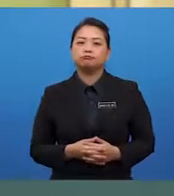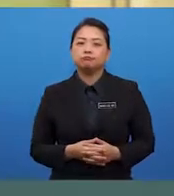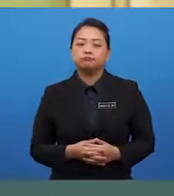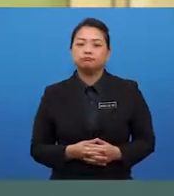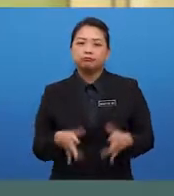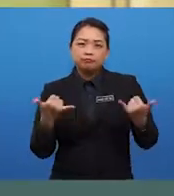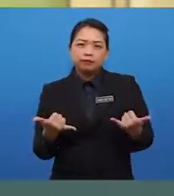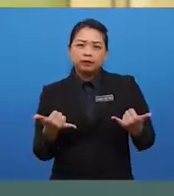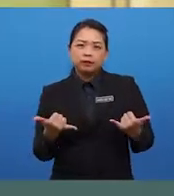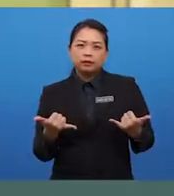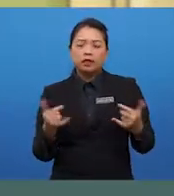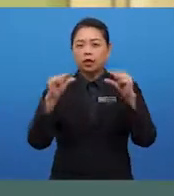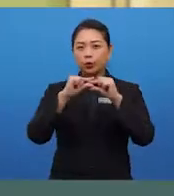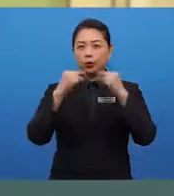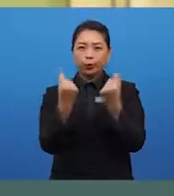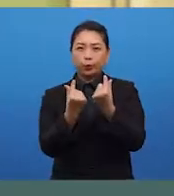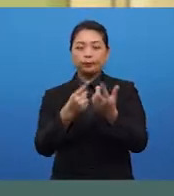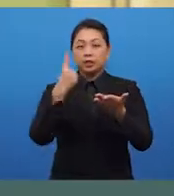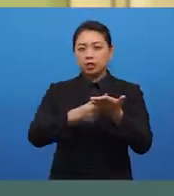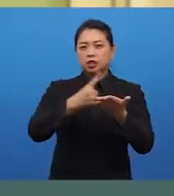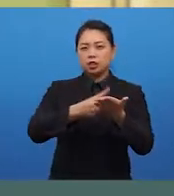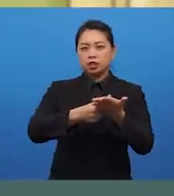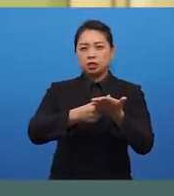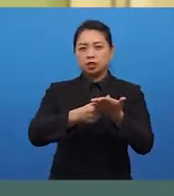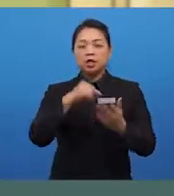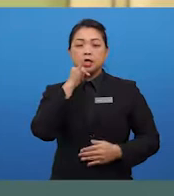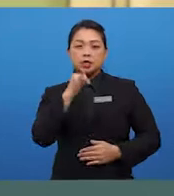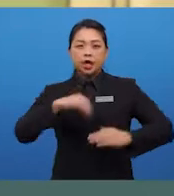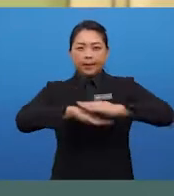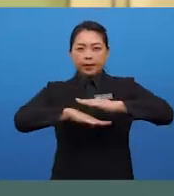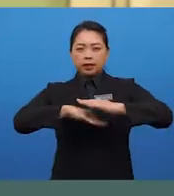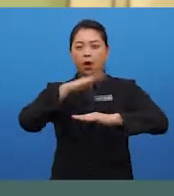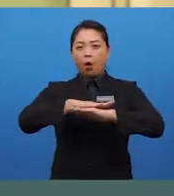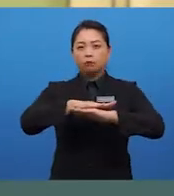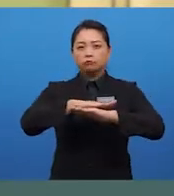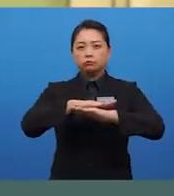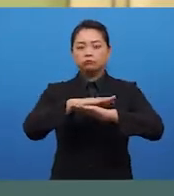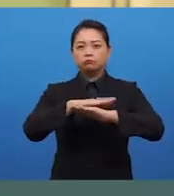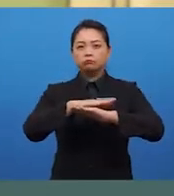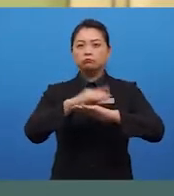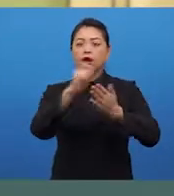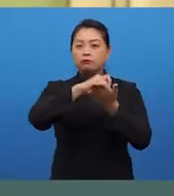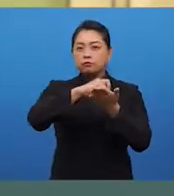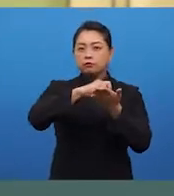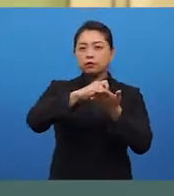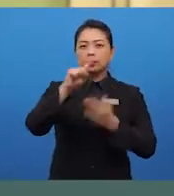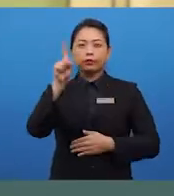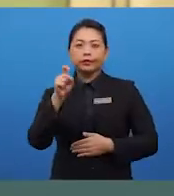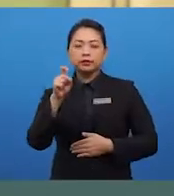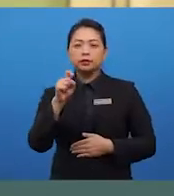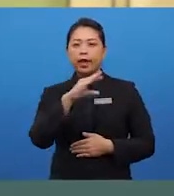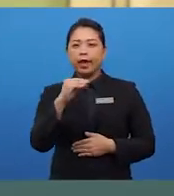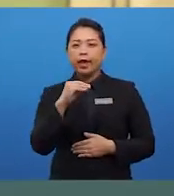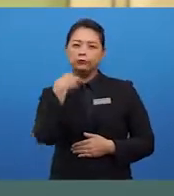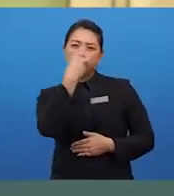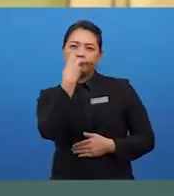Now, the group discussion is based on a written question and normally,